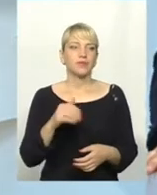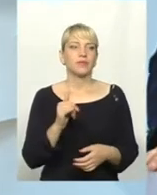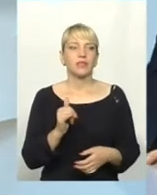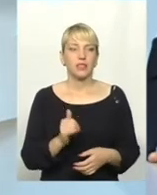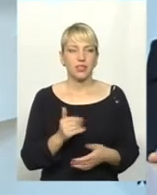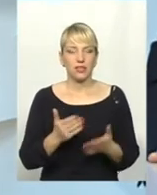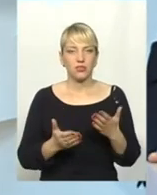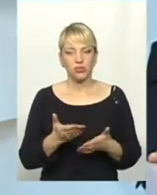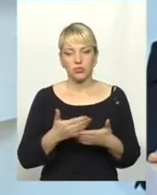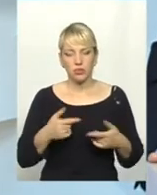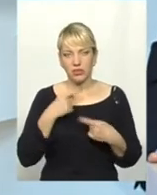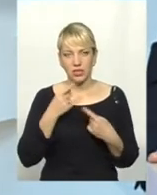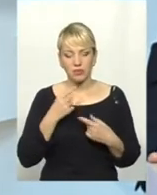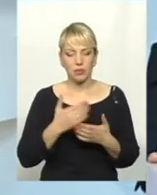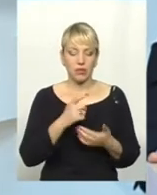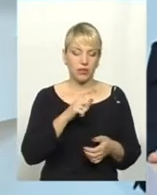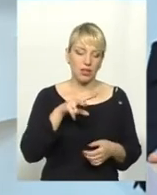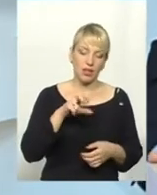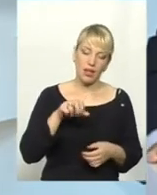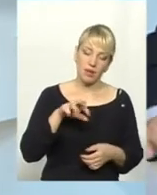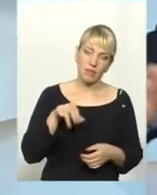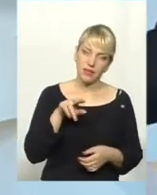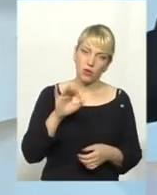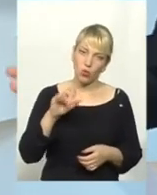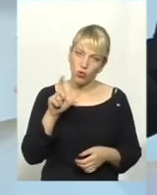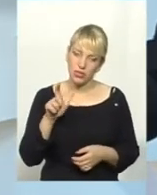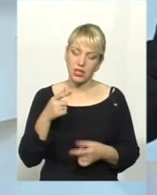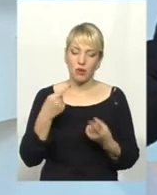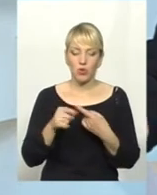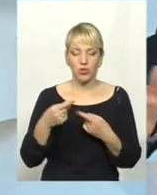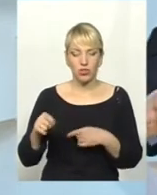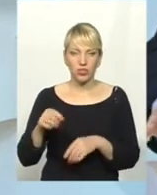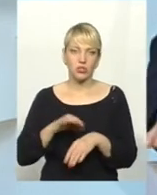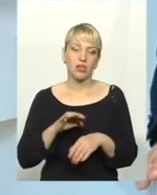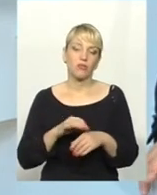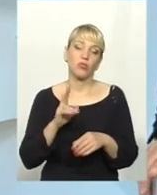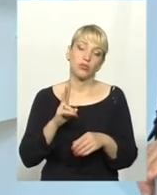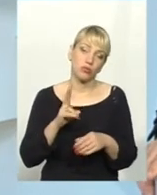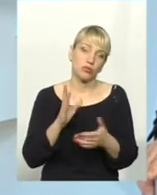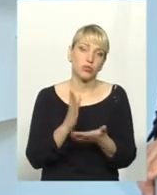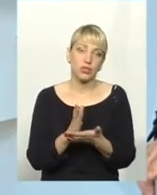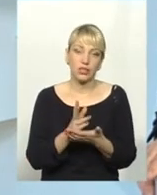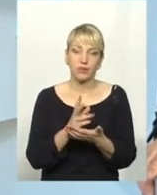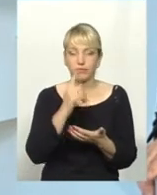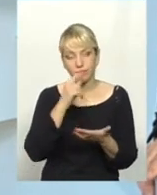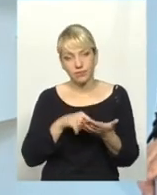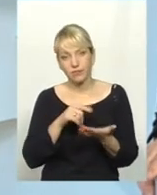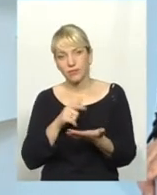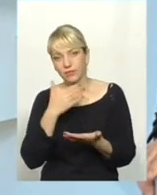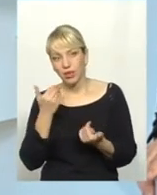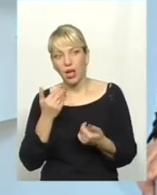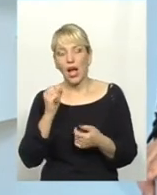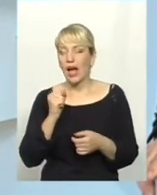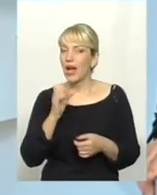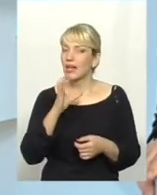Якщо ми скажемо про хламідіоз чи інше захворення, ну тут, хто прийшов, той прийшов. Відносно сифілісу, нами